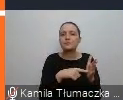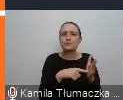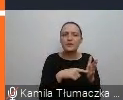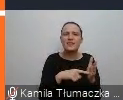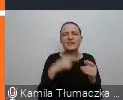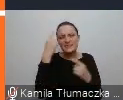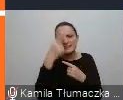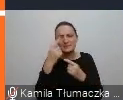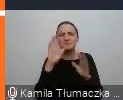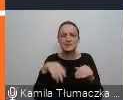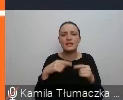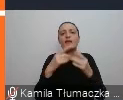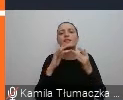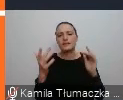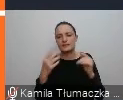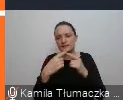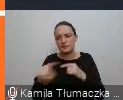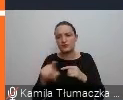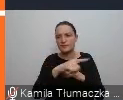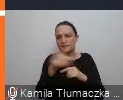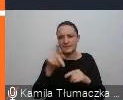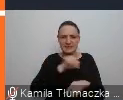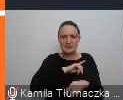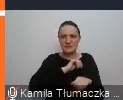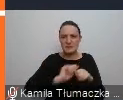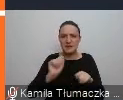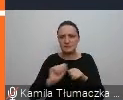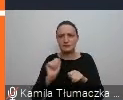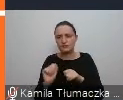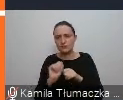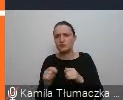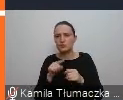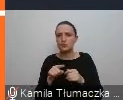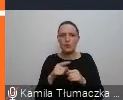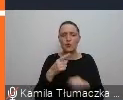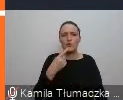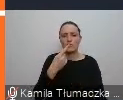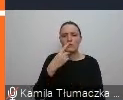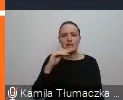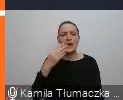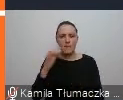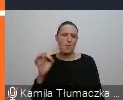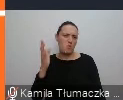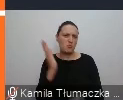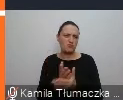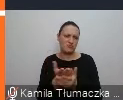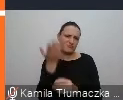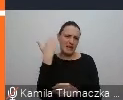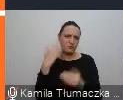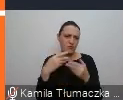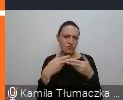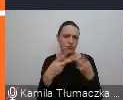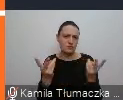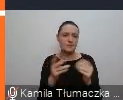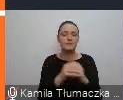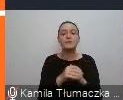Myślę, że wyślę Państwu link, Państwo sobie już go sprawdzą samodzielnie, ponieważ demo jest już od dawna dostępne i dlatego, żeby